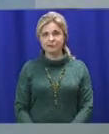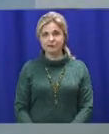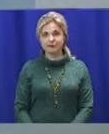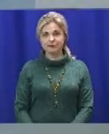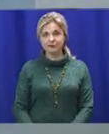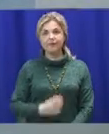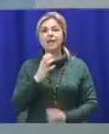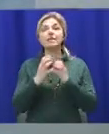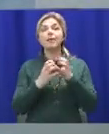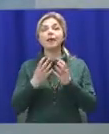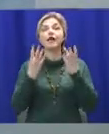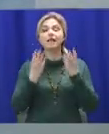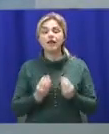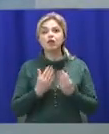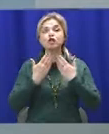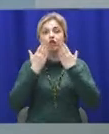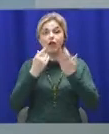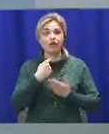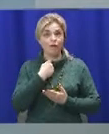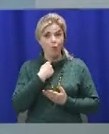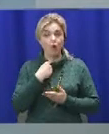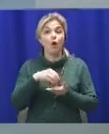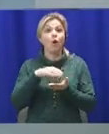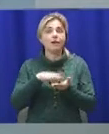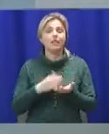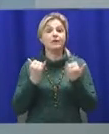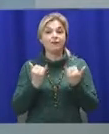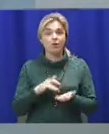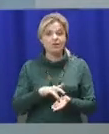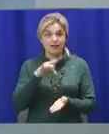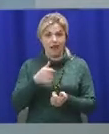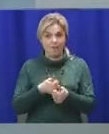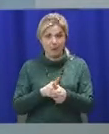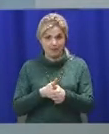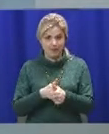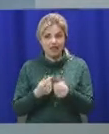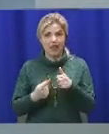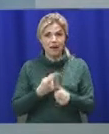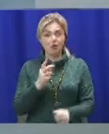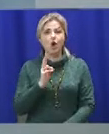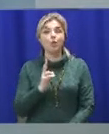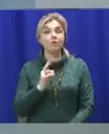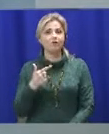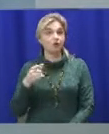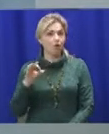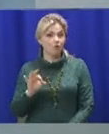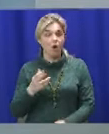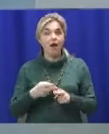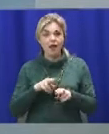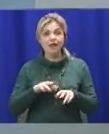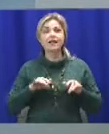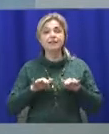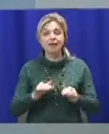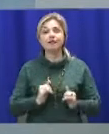В сусідній день читання в голос відзначили сьогодні у Центральній міській бібліотеці імені Марка Кропивницького. Того традиційно захід також